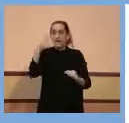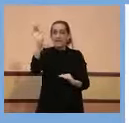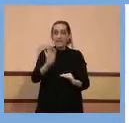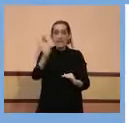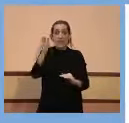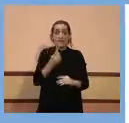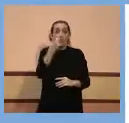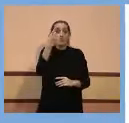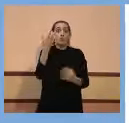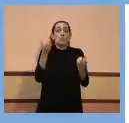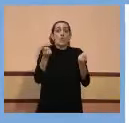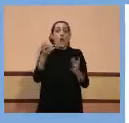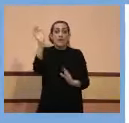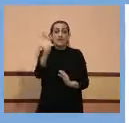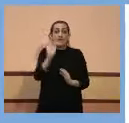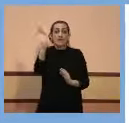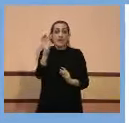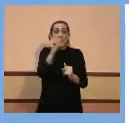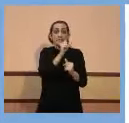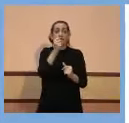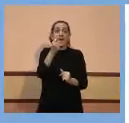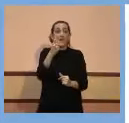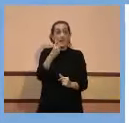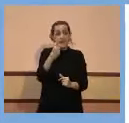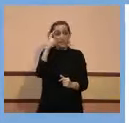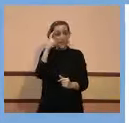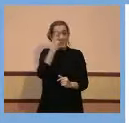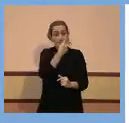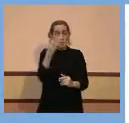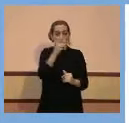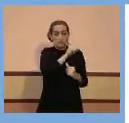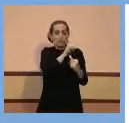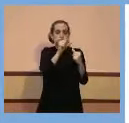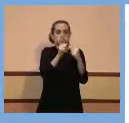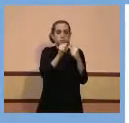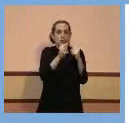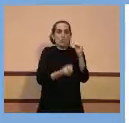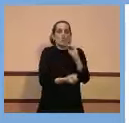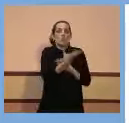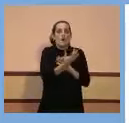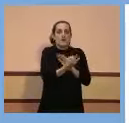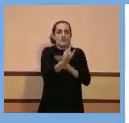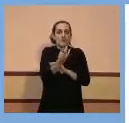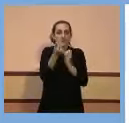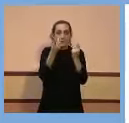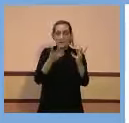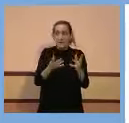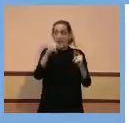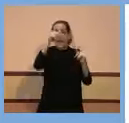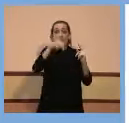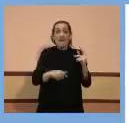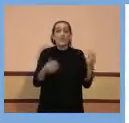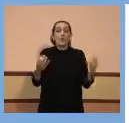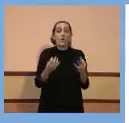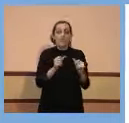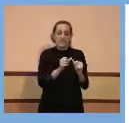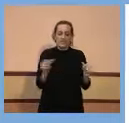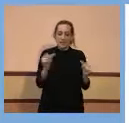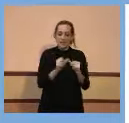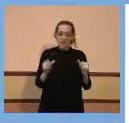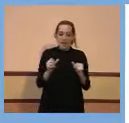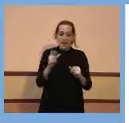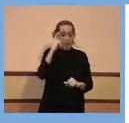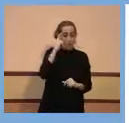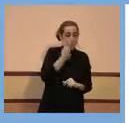tenim és la incidència acumulada a 14 dies i en l'altre eix el que tenim són les setmanes de l'any, des de la setmana 1 de gener